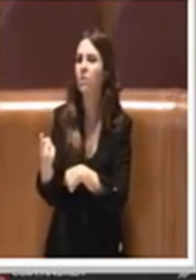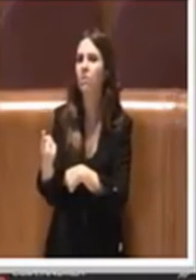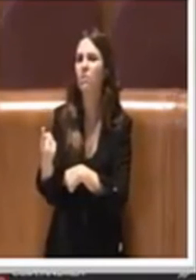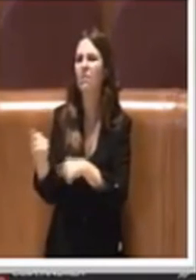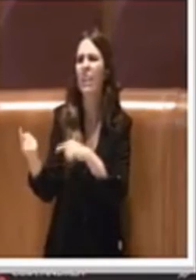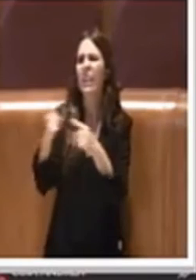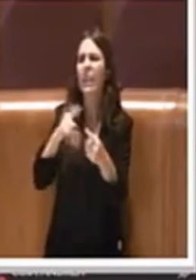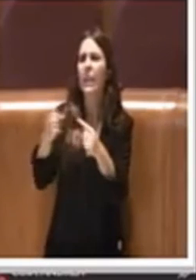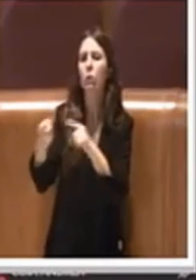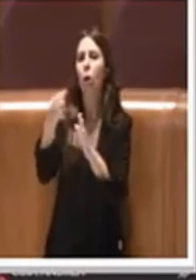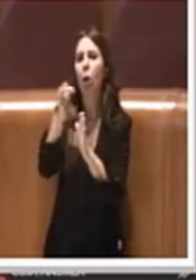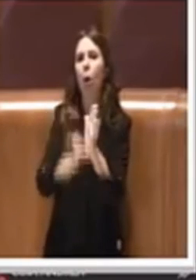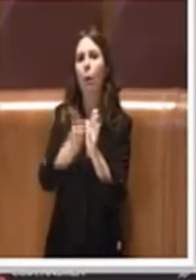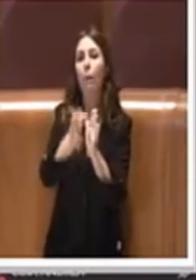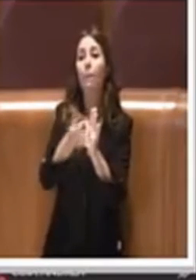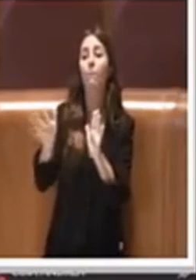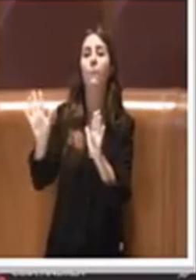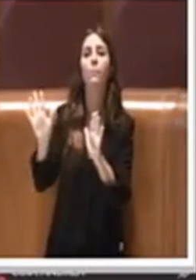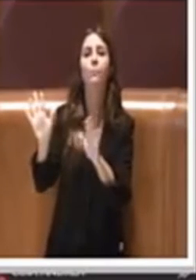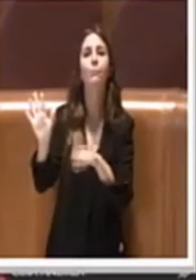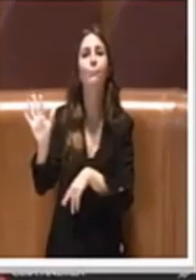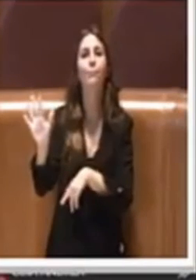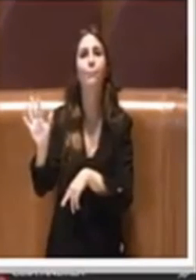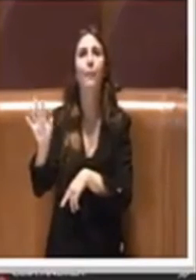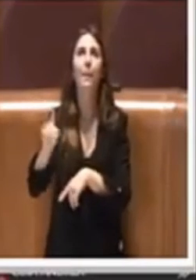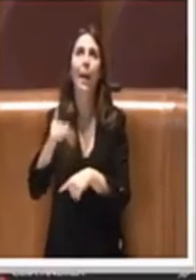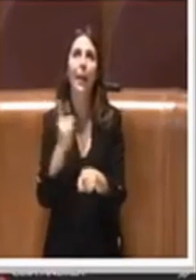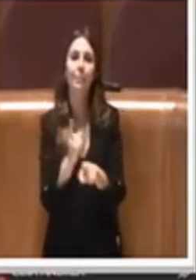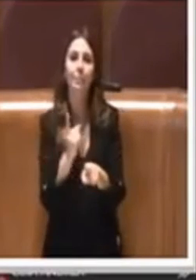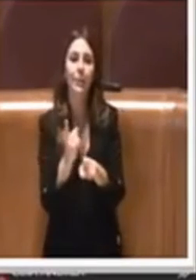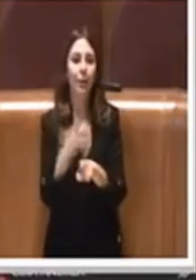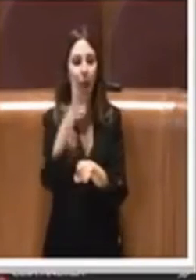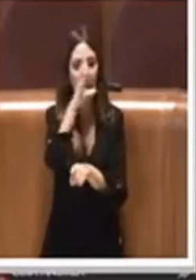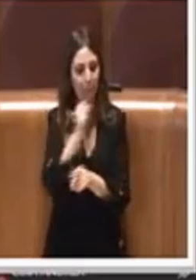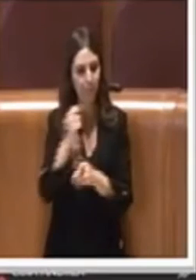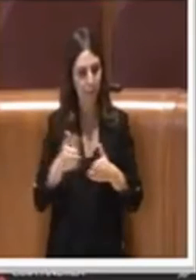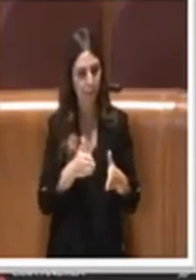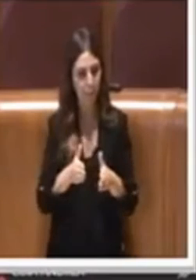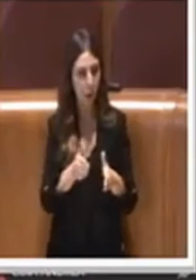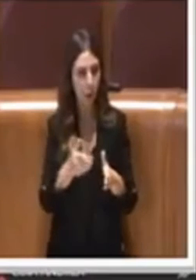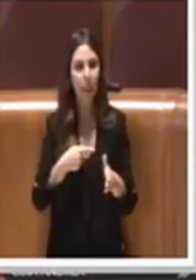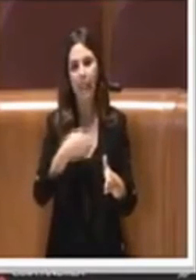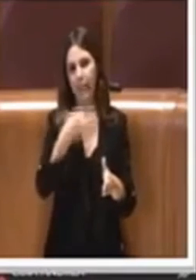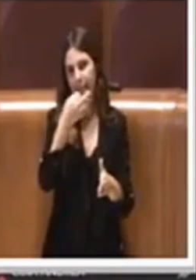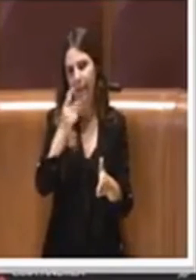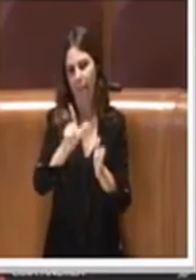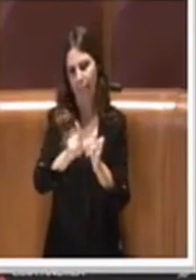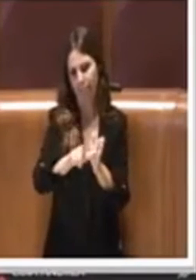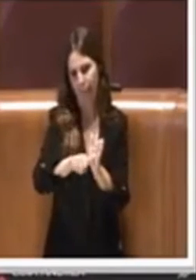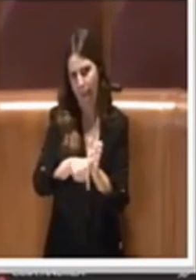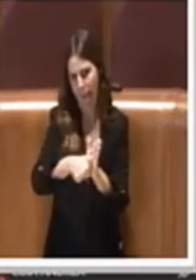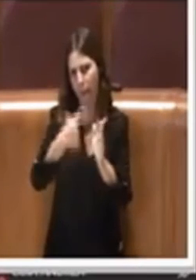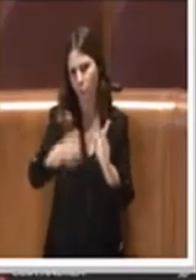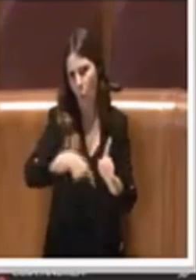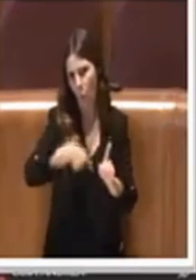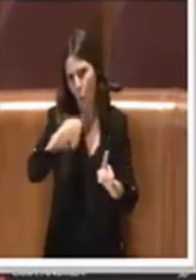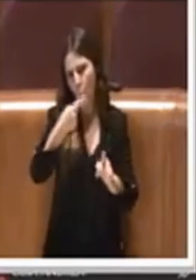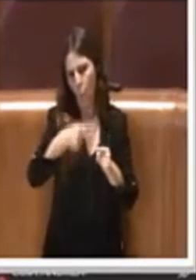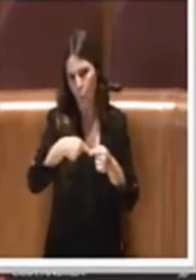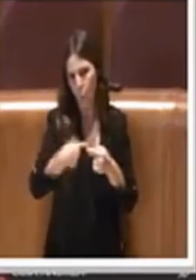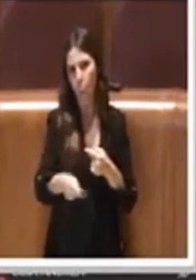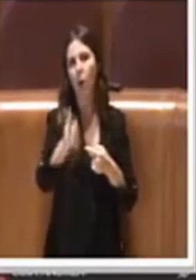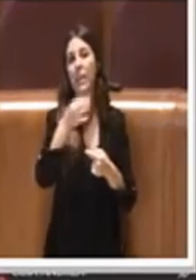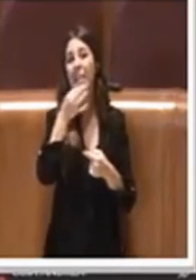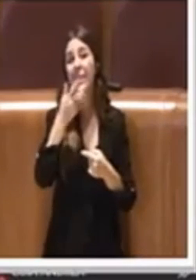discutendo del regolamento, però poi bisogna individuare i percorsi, perciò passerà molto tempo, perciò si vedrà